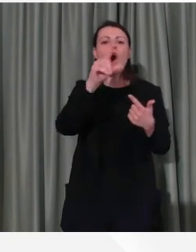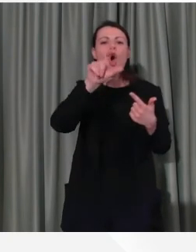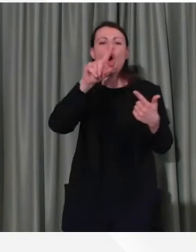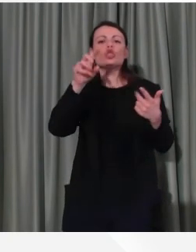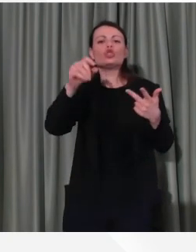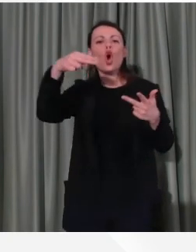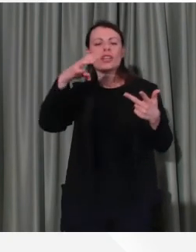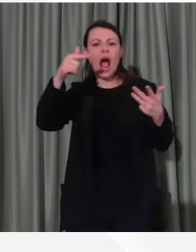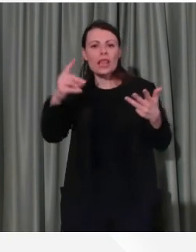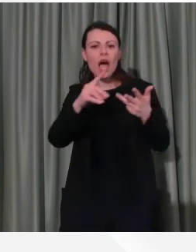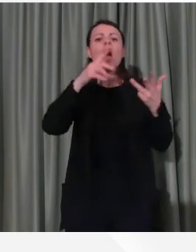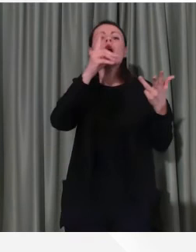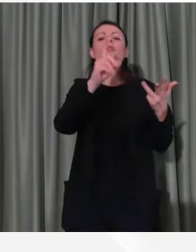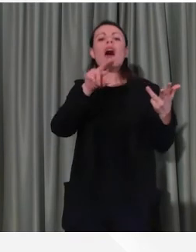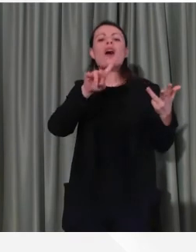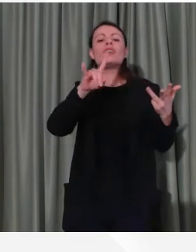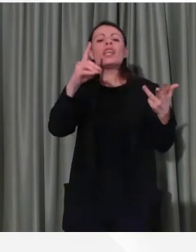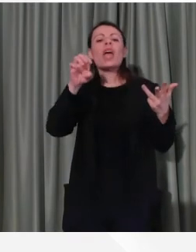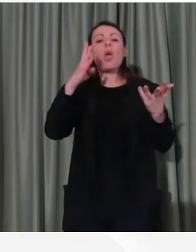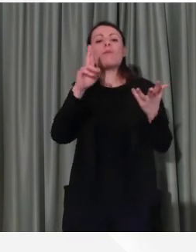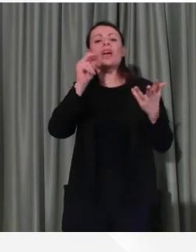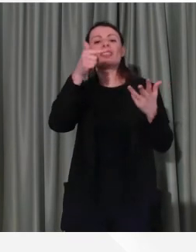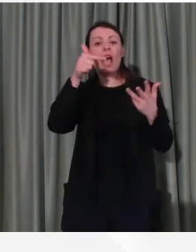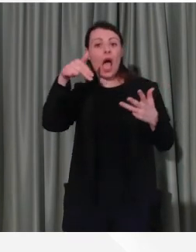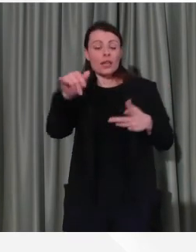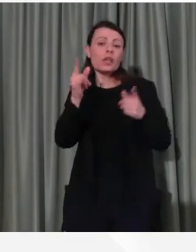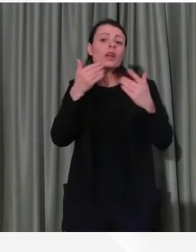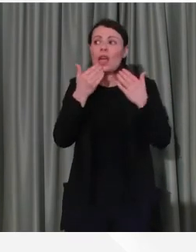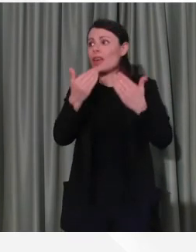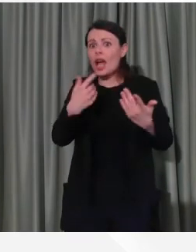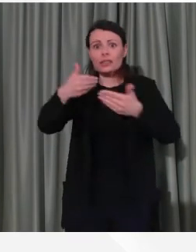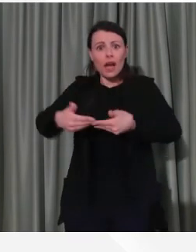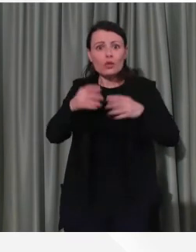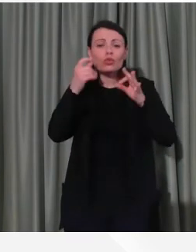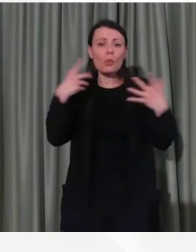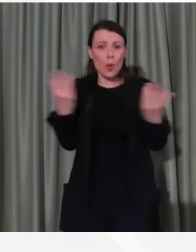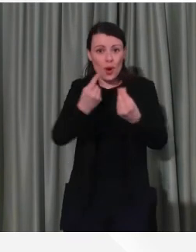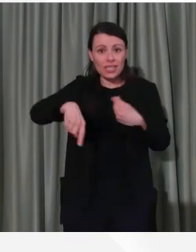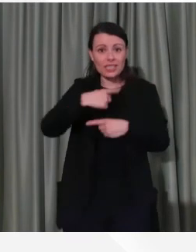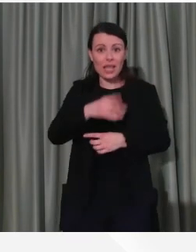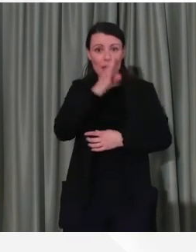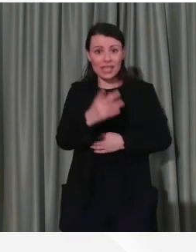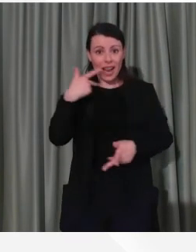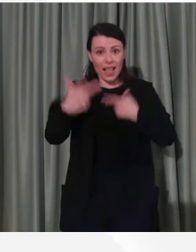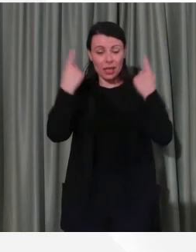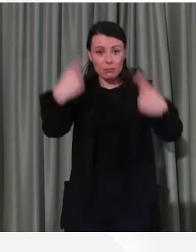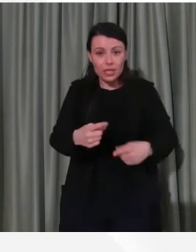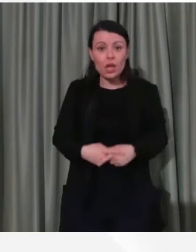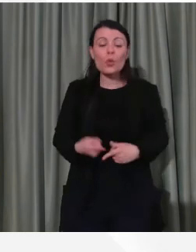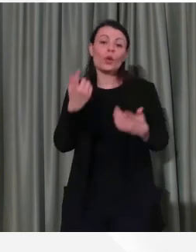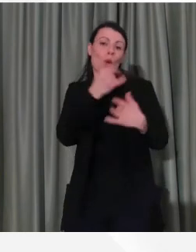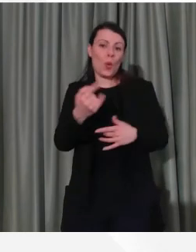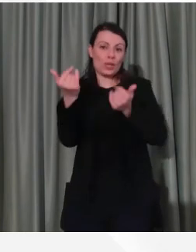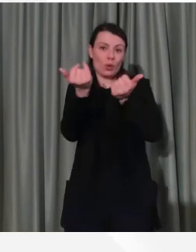di Lombardia Notizia ci danno una mano concreta per fare queste dirette, l'ultimo saluto lo lascio al Vice Presidente Sala. Abbiamo salutato